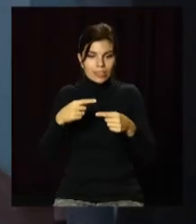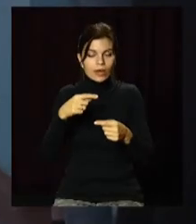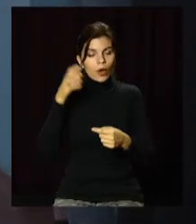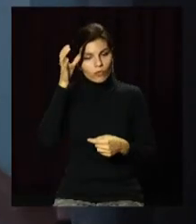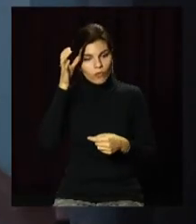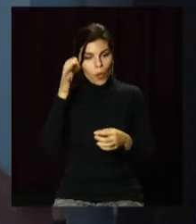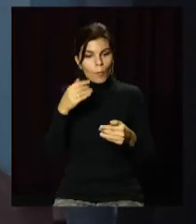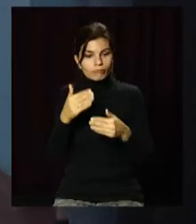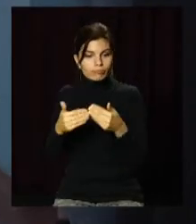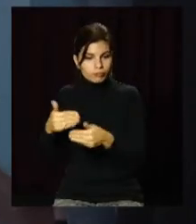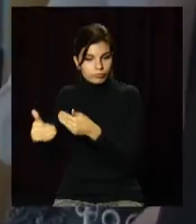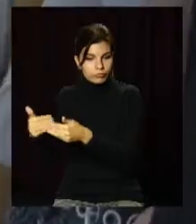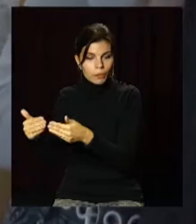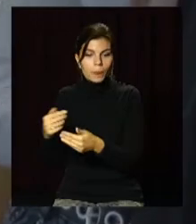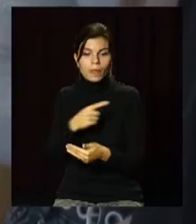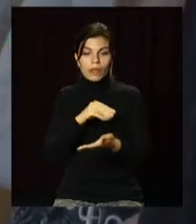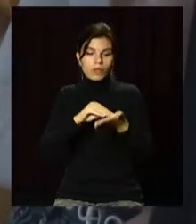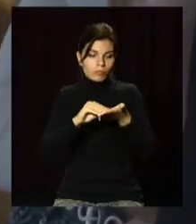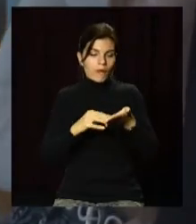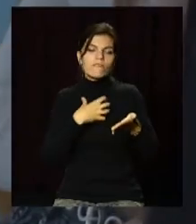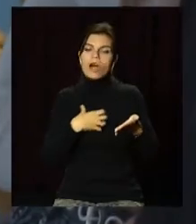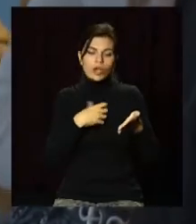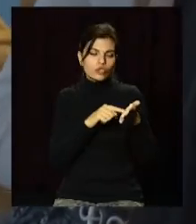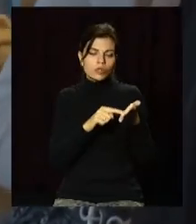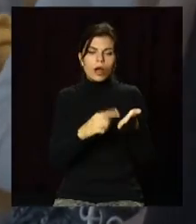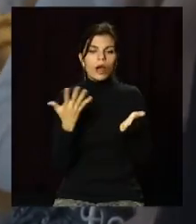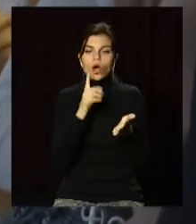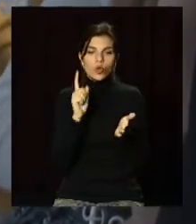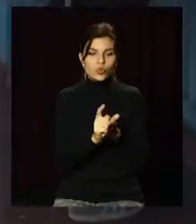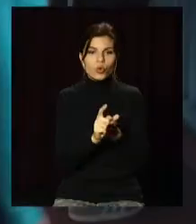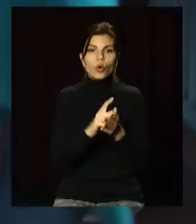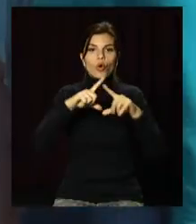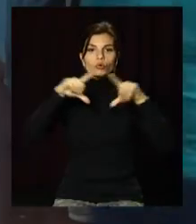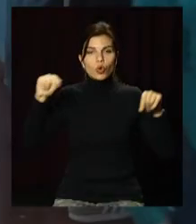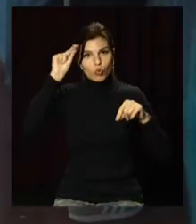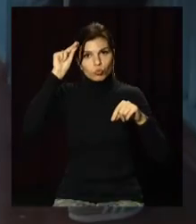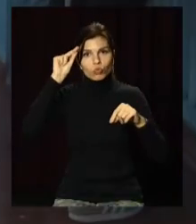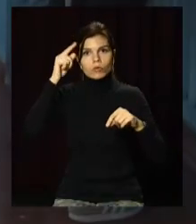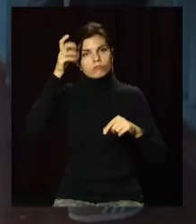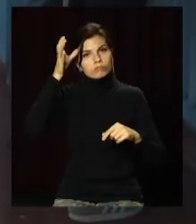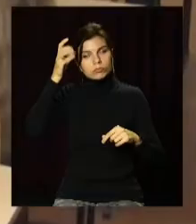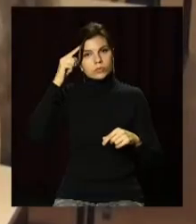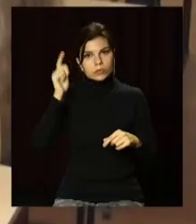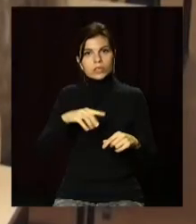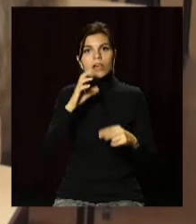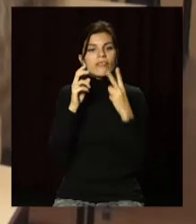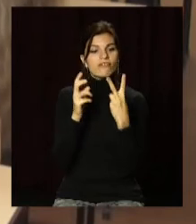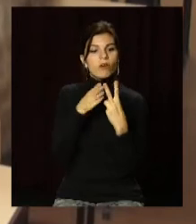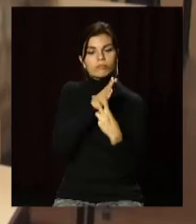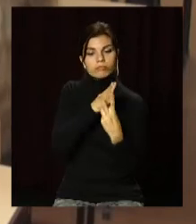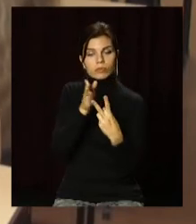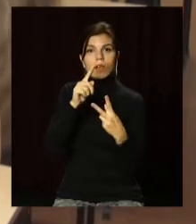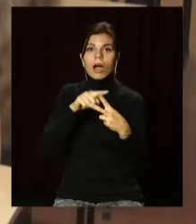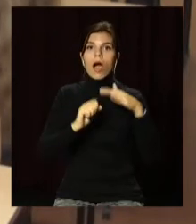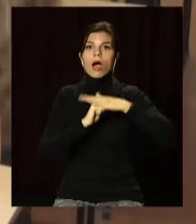процесу. У стандарті окреслено ключові компетентності, якими мають оволодіти школярі після закінчення кожного з двох циклів –